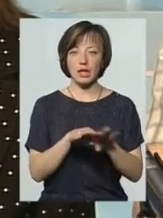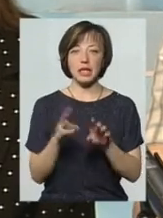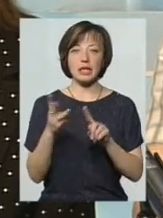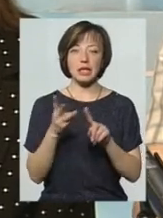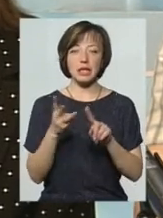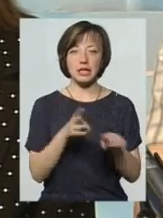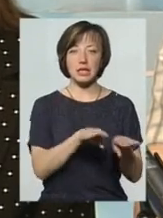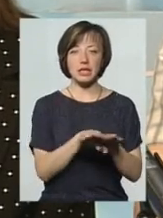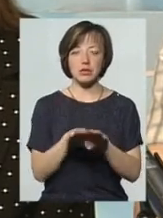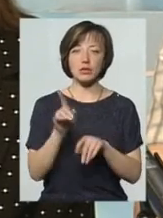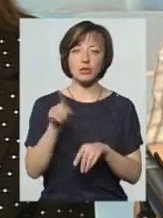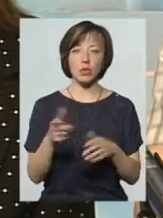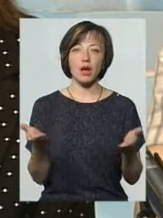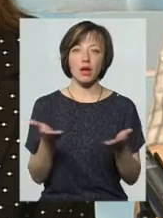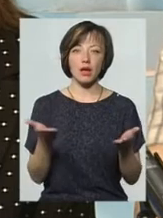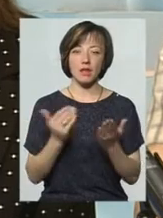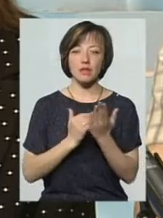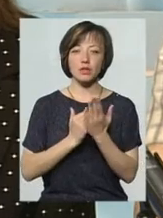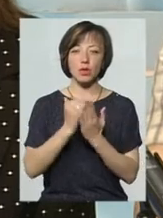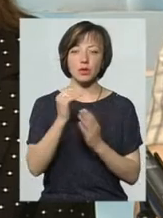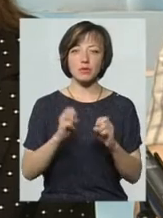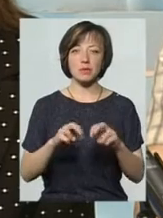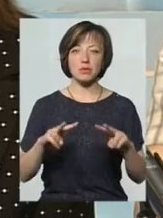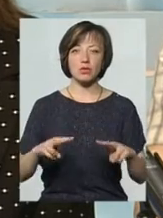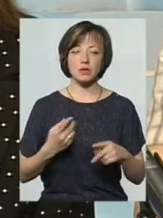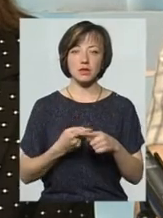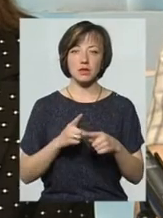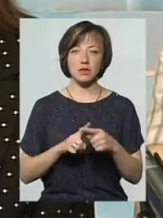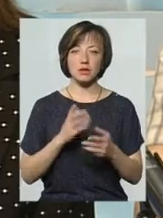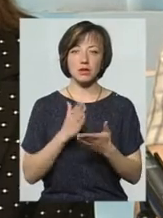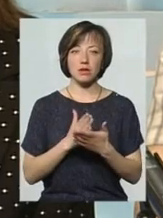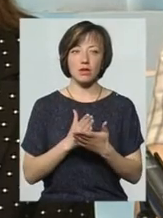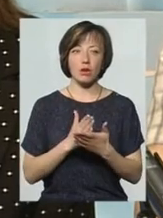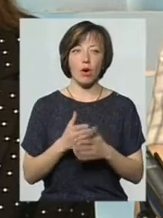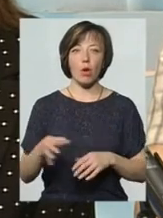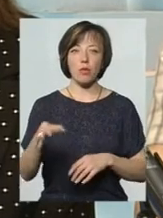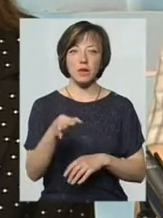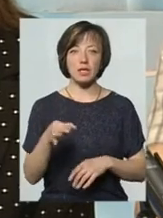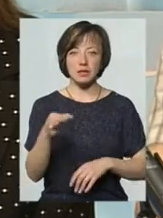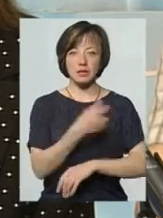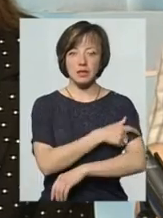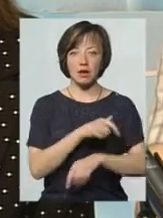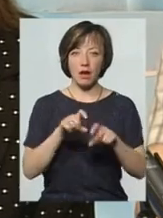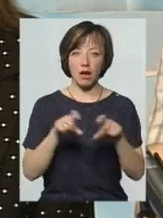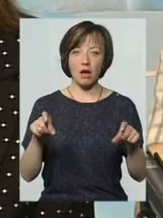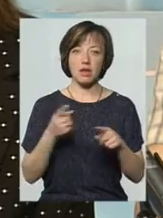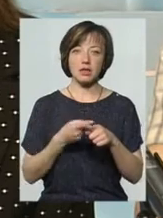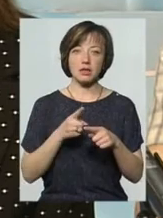третинний рівень, це той, який вже високоспеціалізований, це те, що знаходиться в основному в обласній лікарні, це